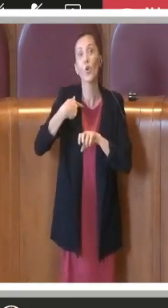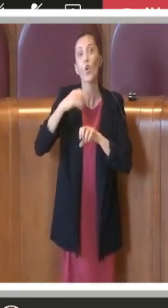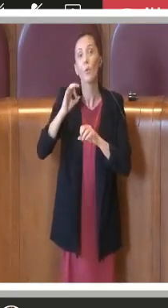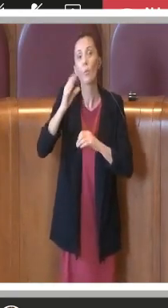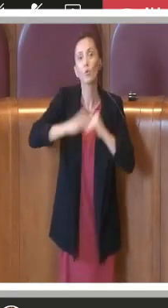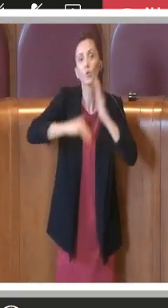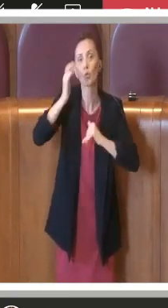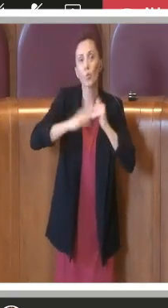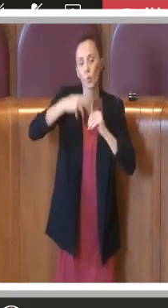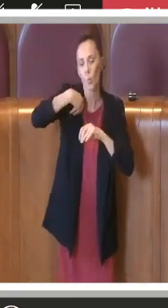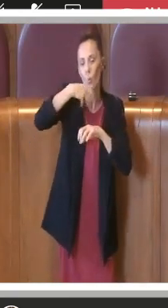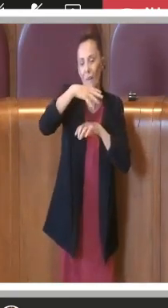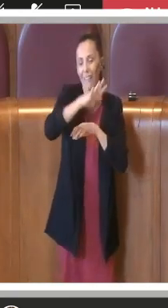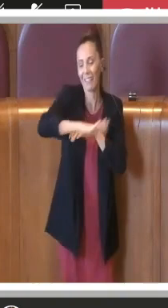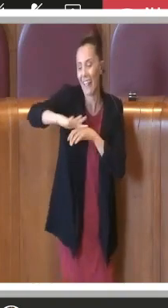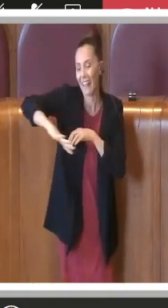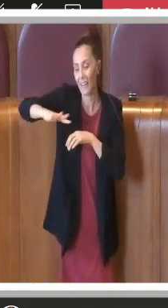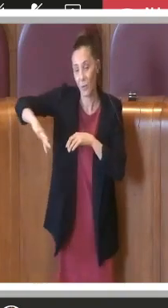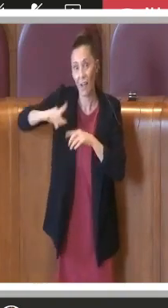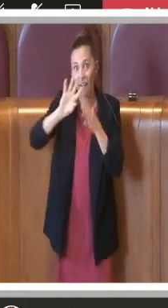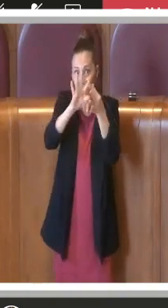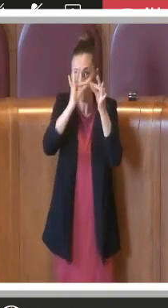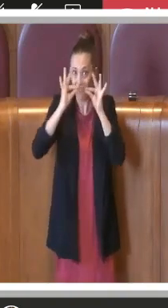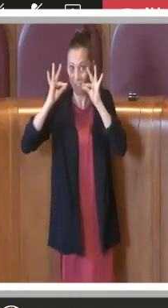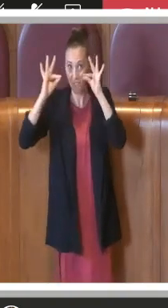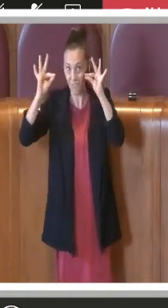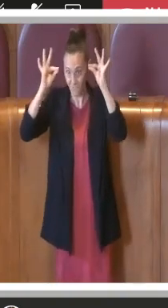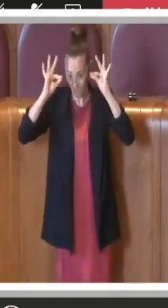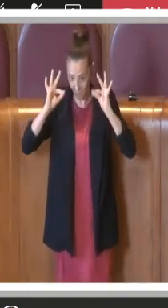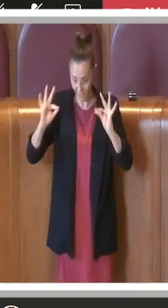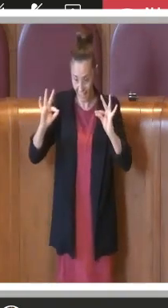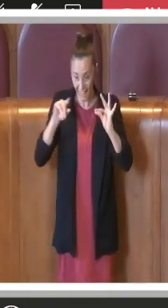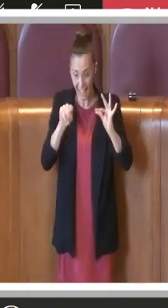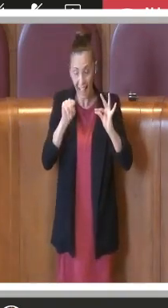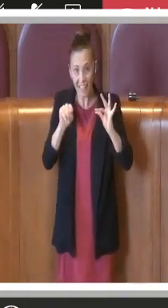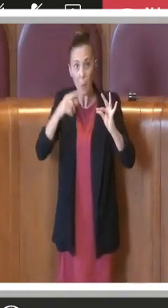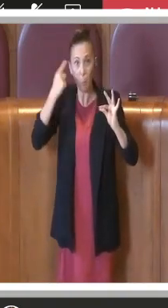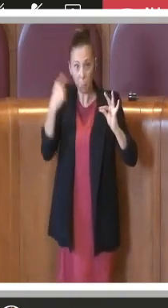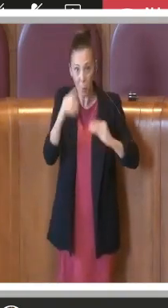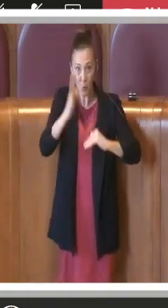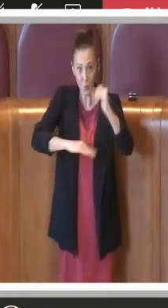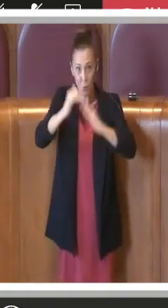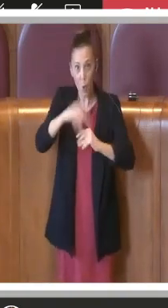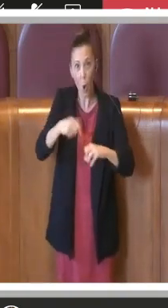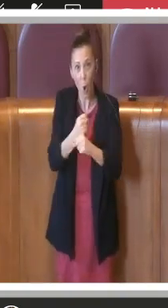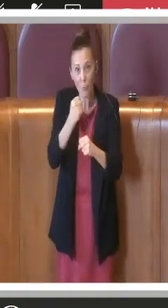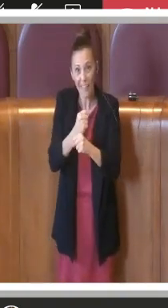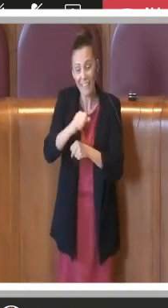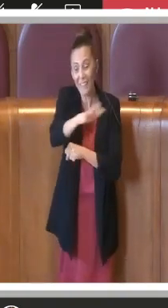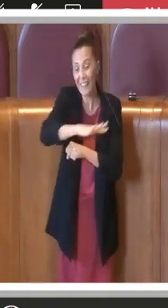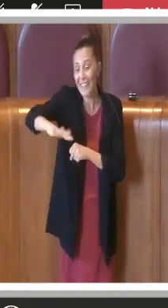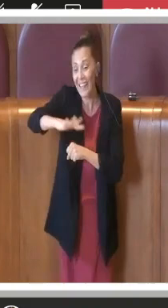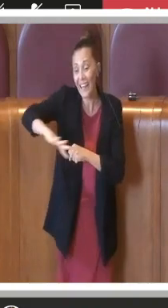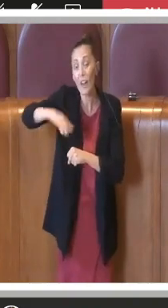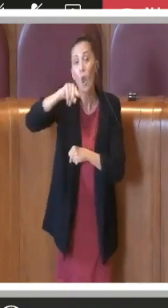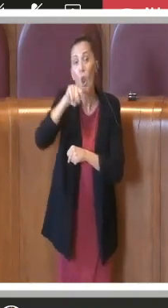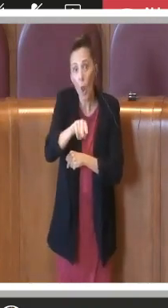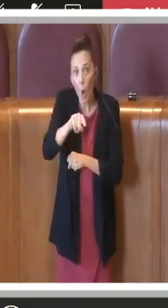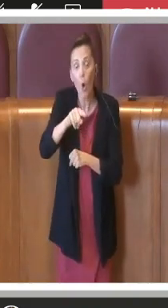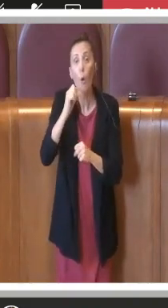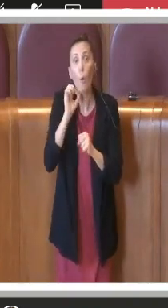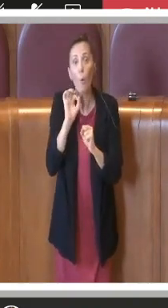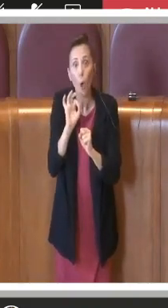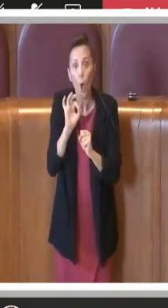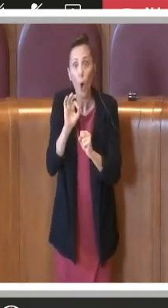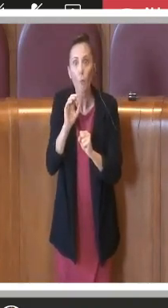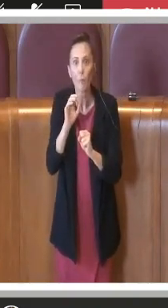territoriali. La frase successiva però indica tali strutture operative e territoriali svolgono ovviamente lo